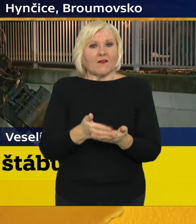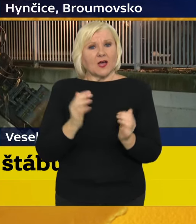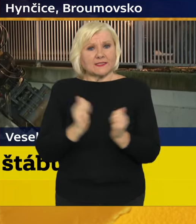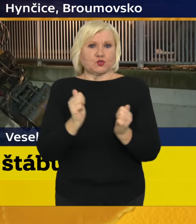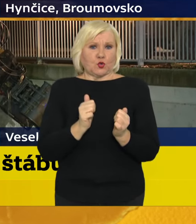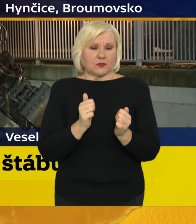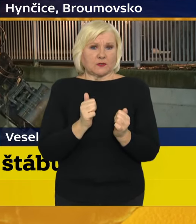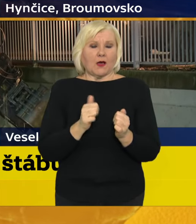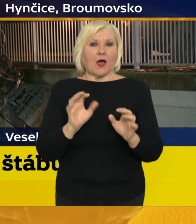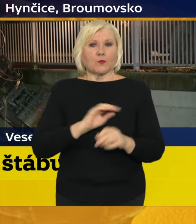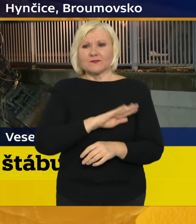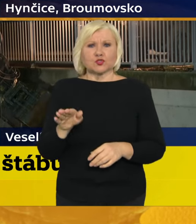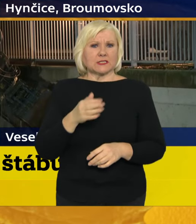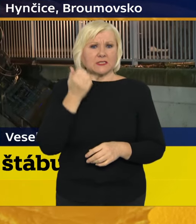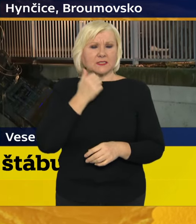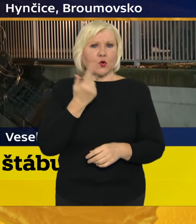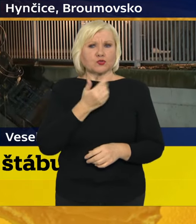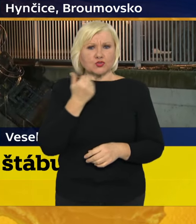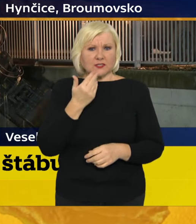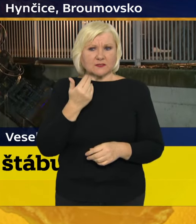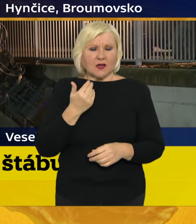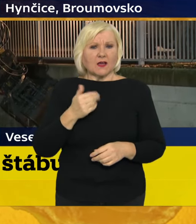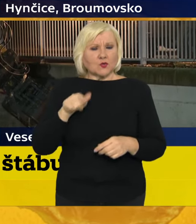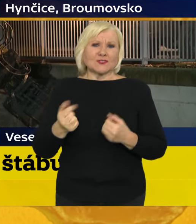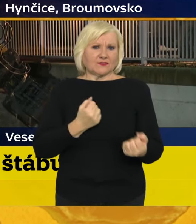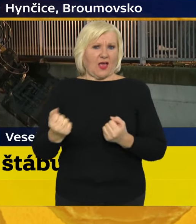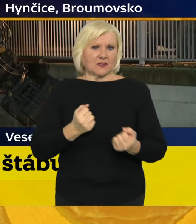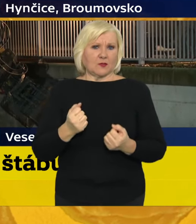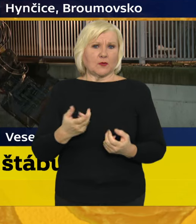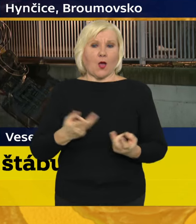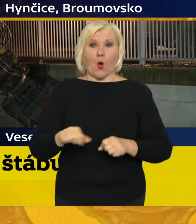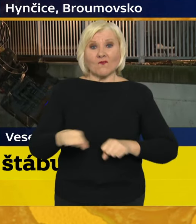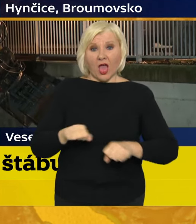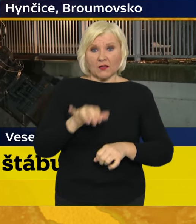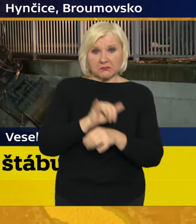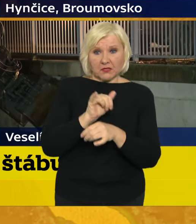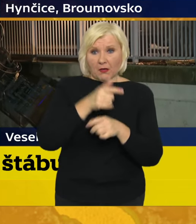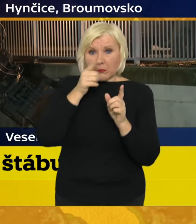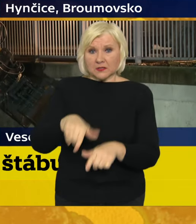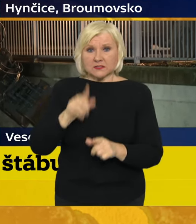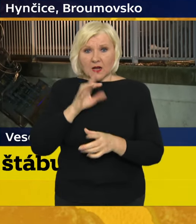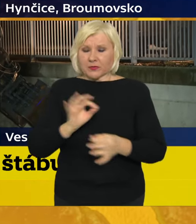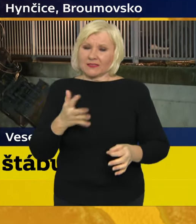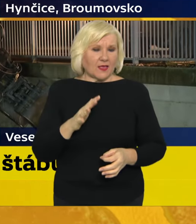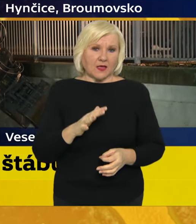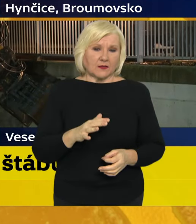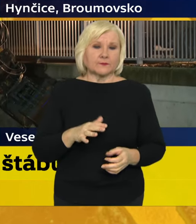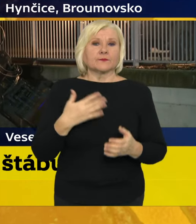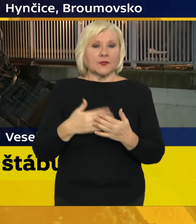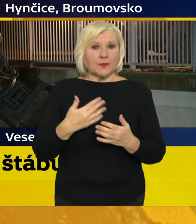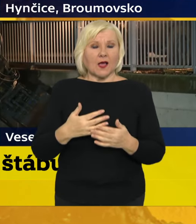všechny obyvatelé České republiky, že společně to zvládneme. Že vláda České republiky nenechá nikoho na holičkách. Že tady jednoznačně